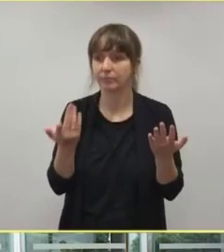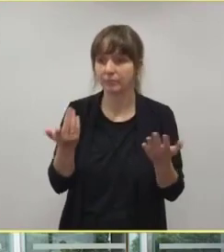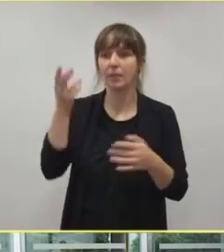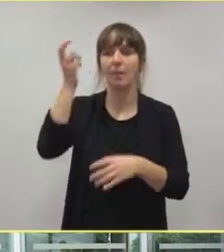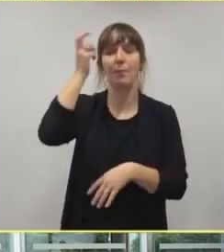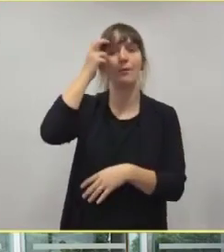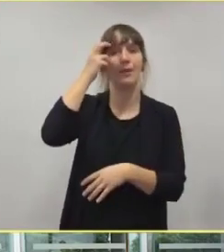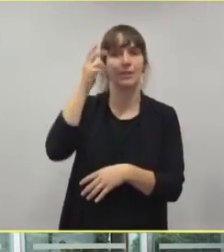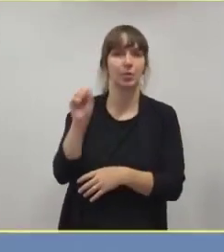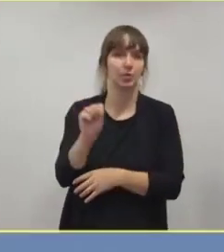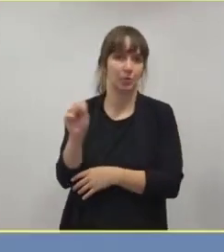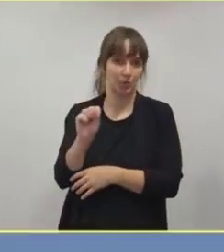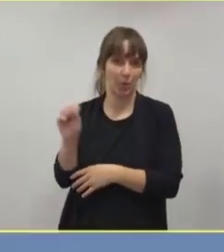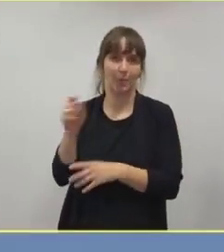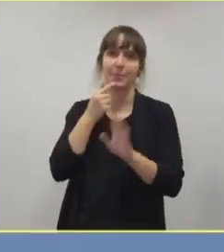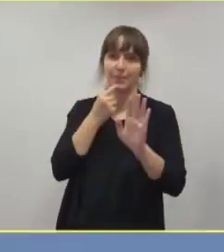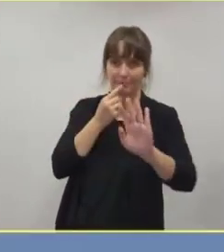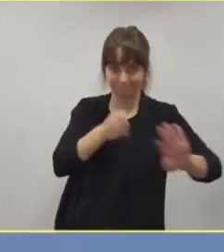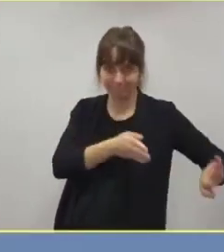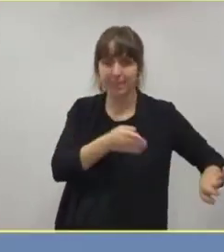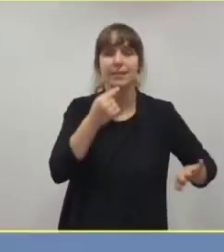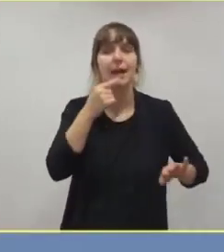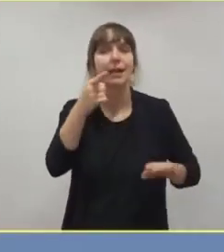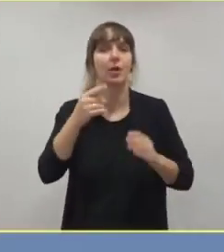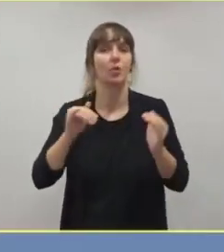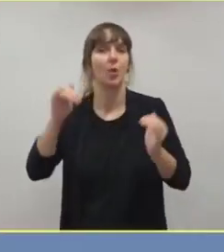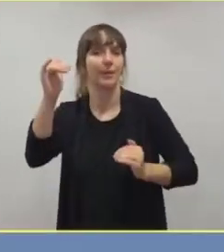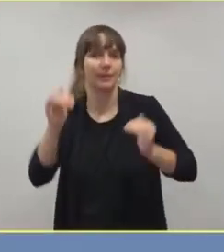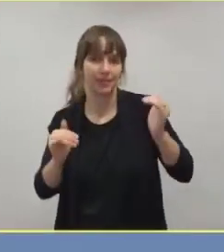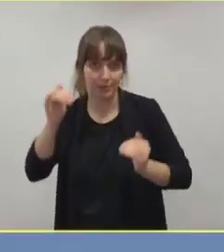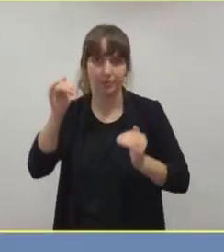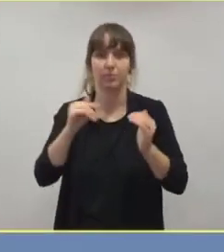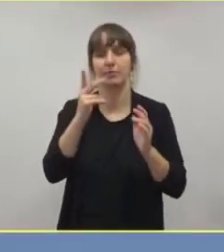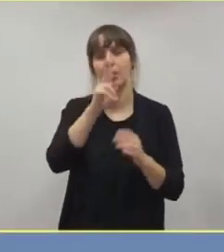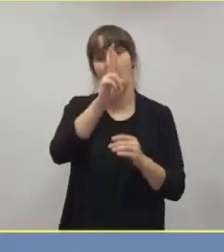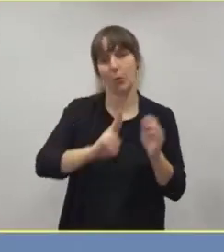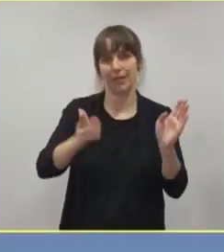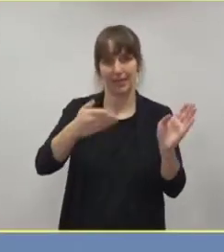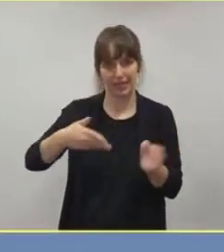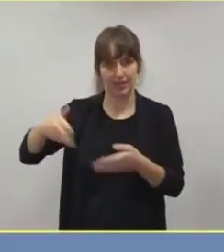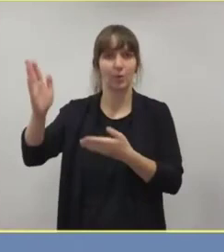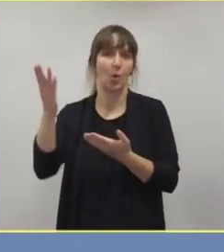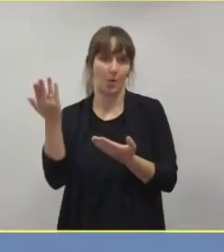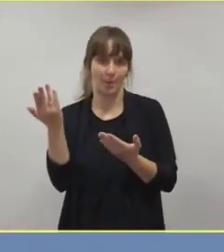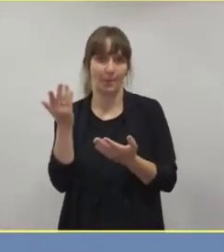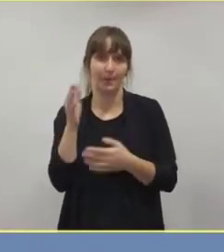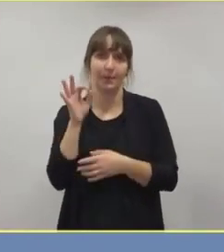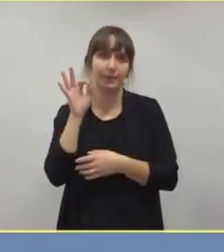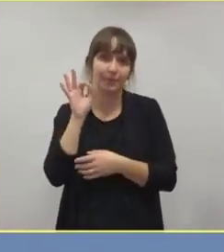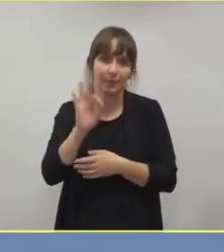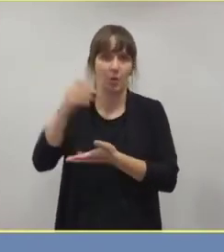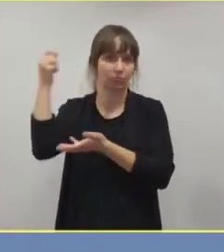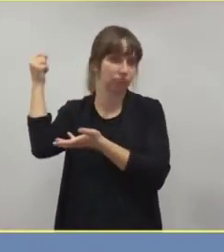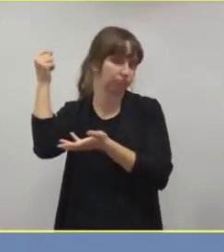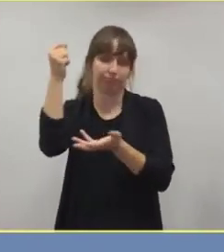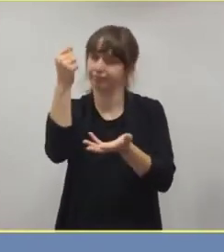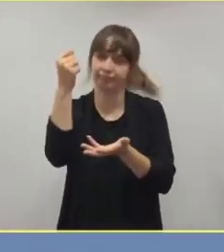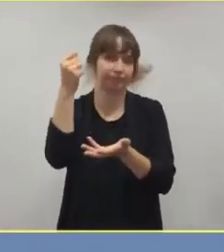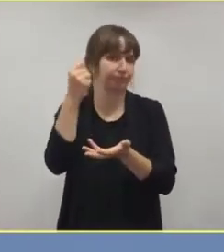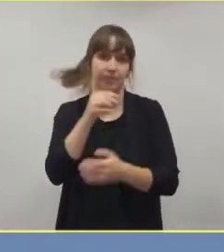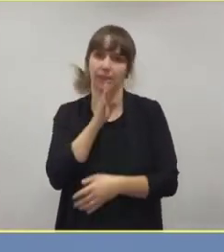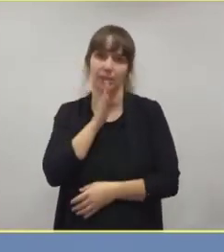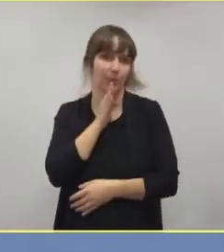Runde ist, dass die Kompensationen für ein universitäres Haus wirklich nicht auskömmlich waren und